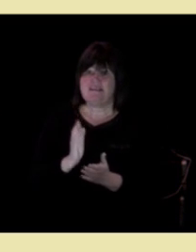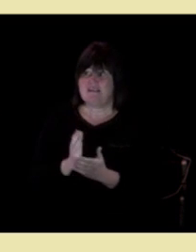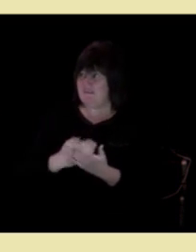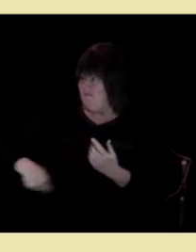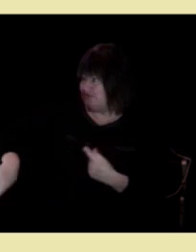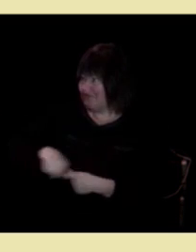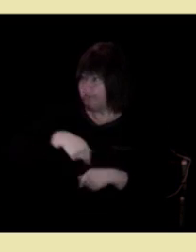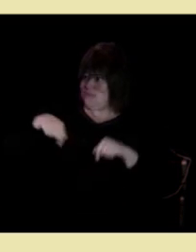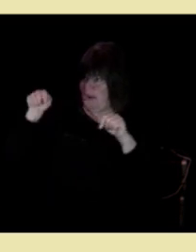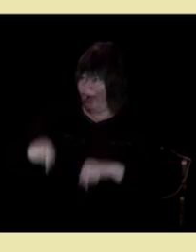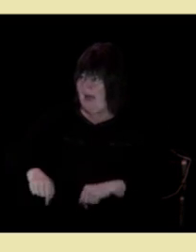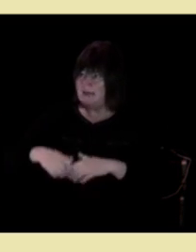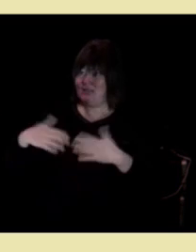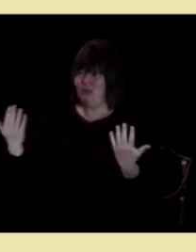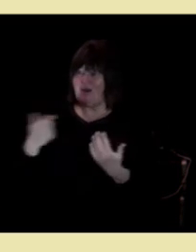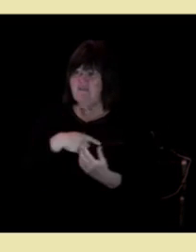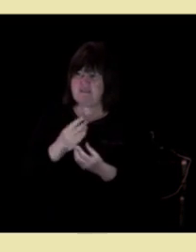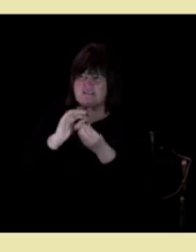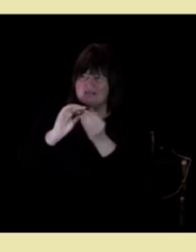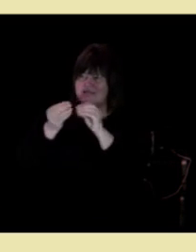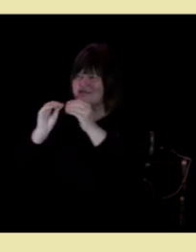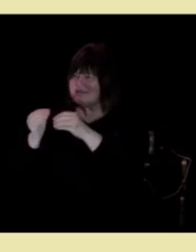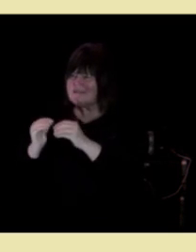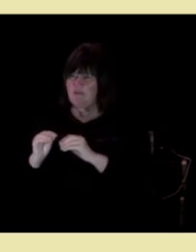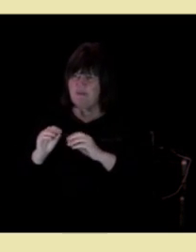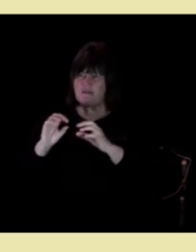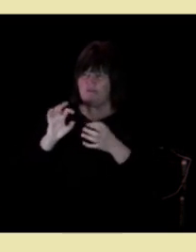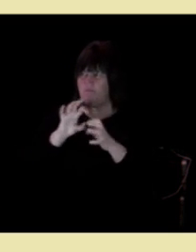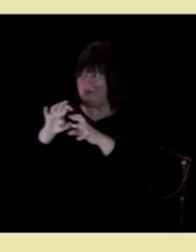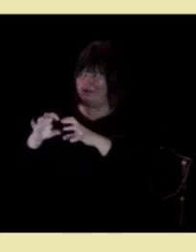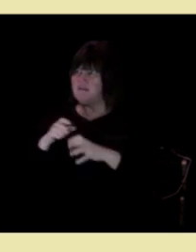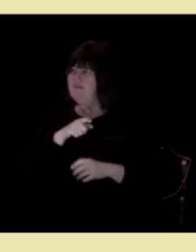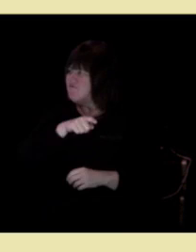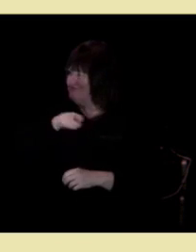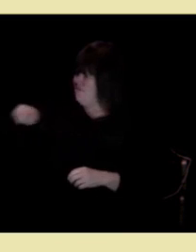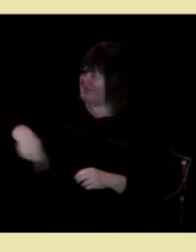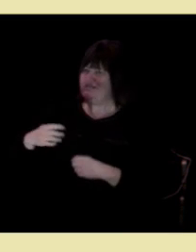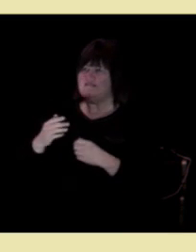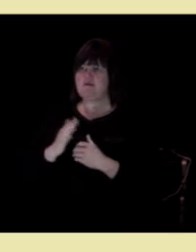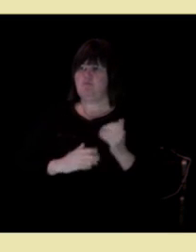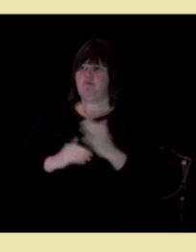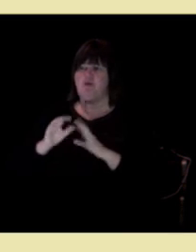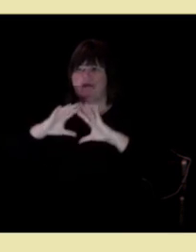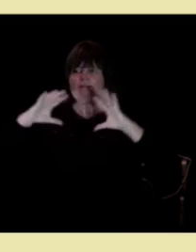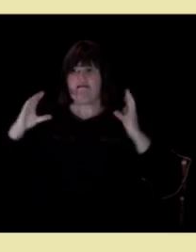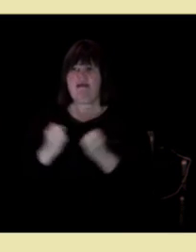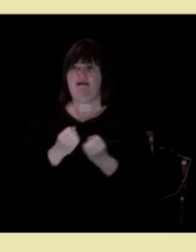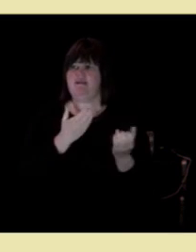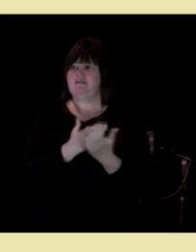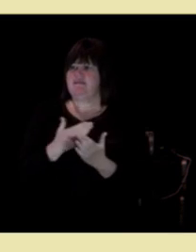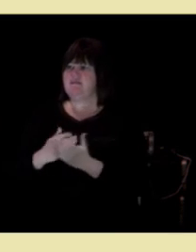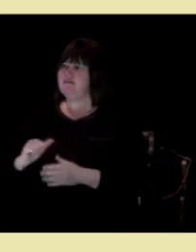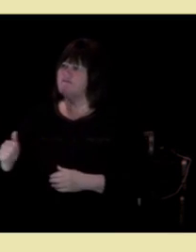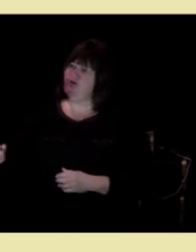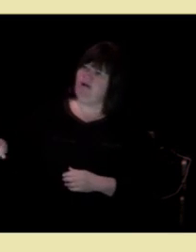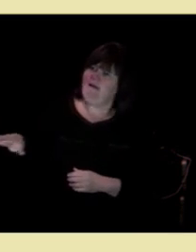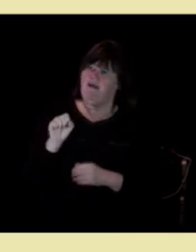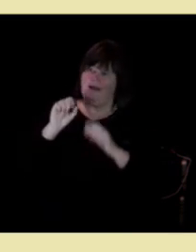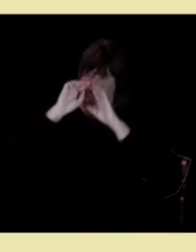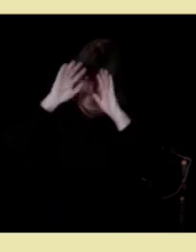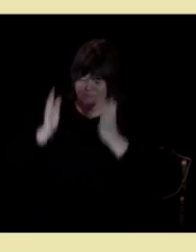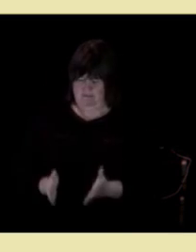sammen bitene. Det er vi som skal bygge en helhetlig tjeneste for hele mennesker. Det er vi som skal